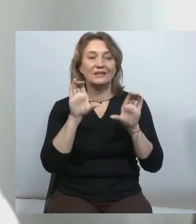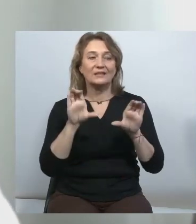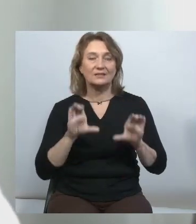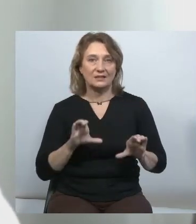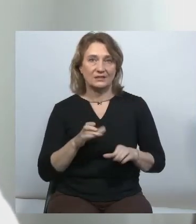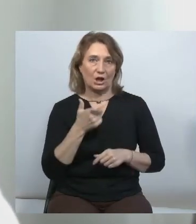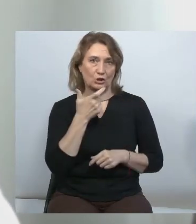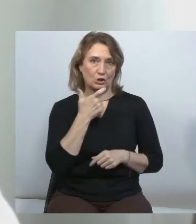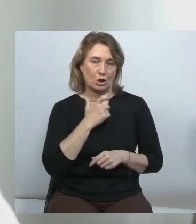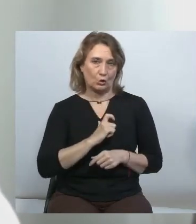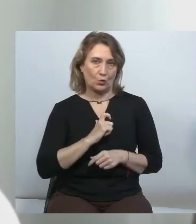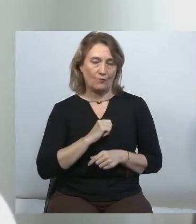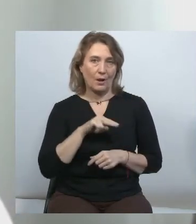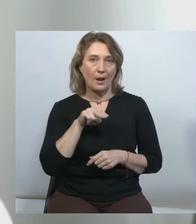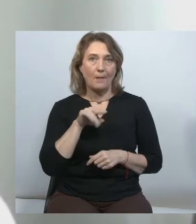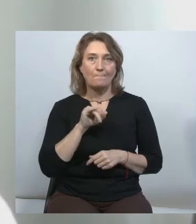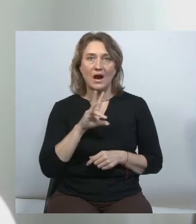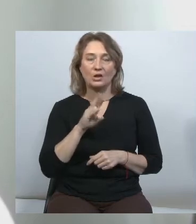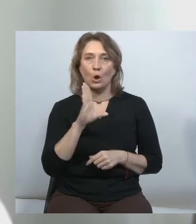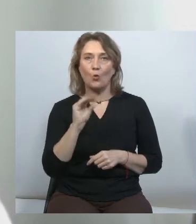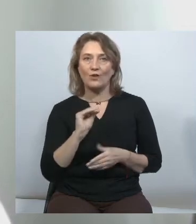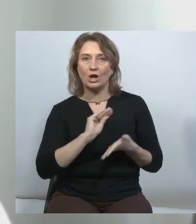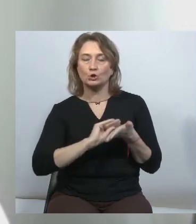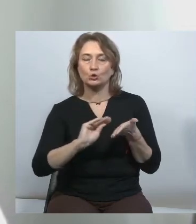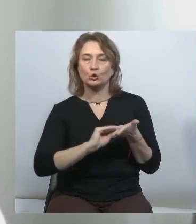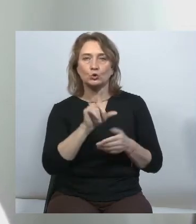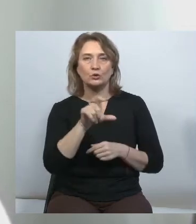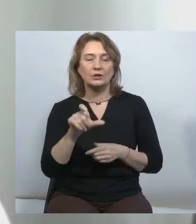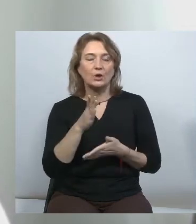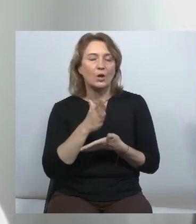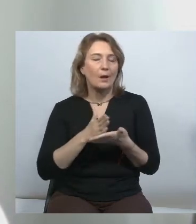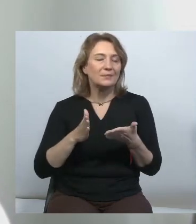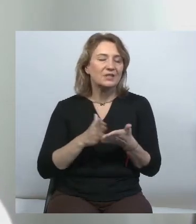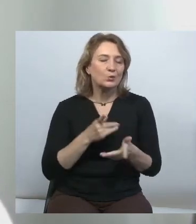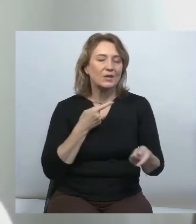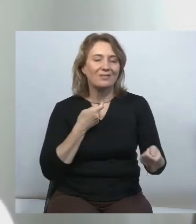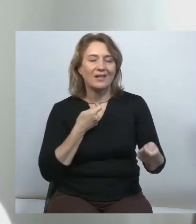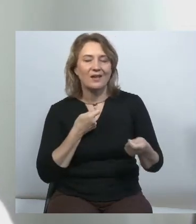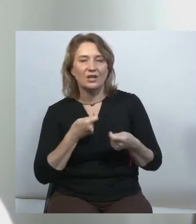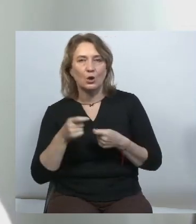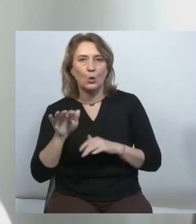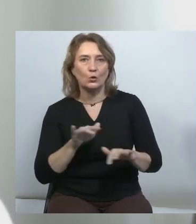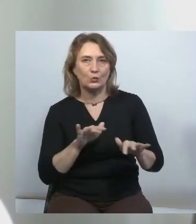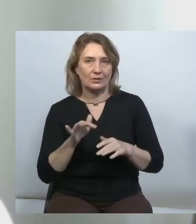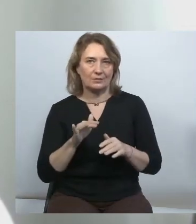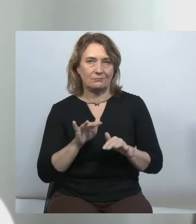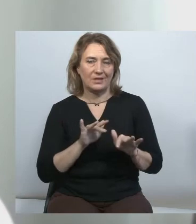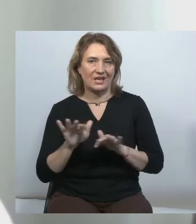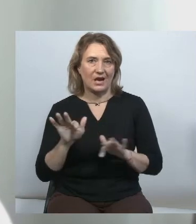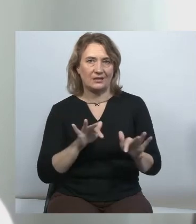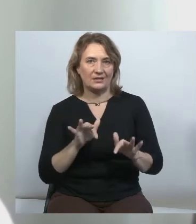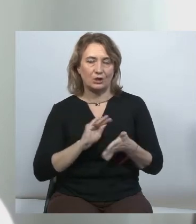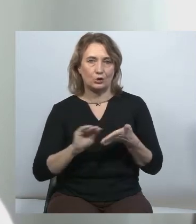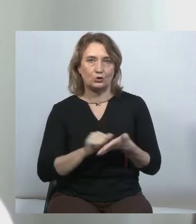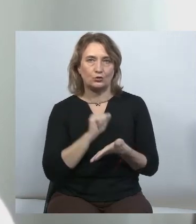панове журналісти, зверніть увагу, він абсолютно не регулює діяльність журналістів. Він навпаки зменшує